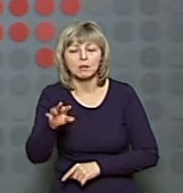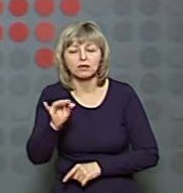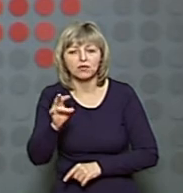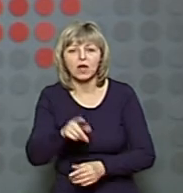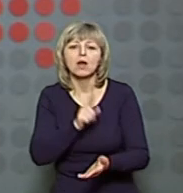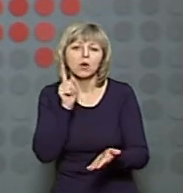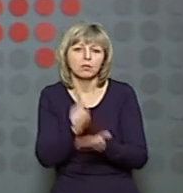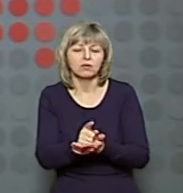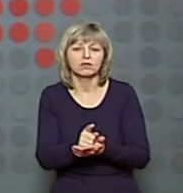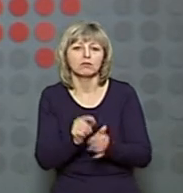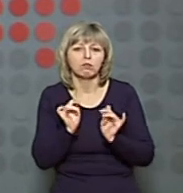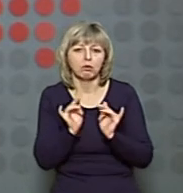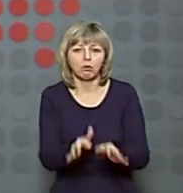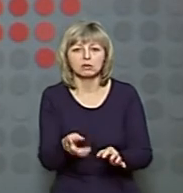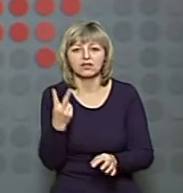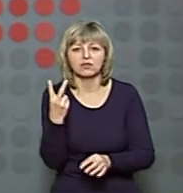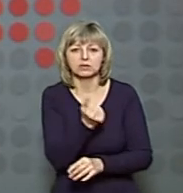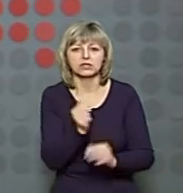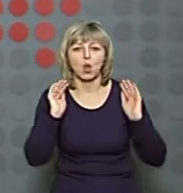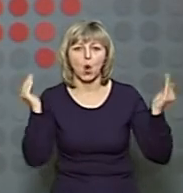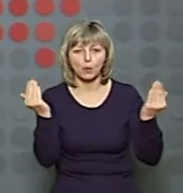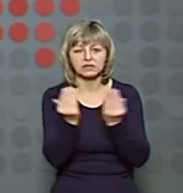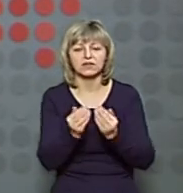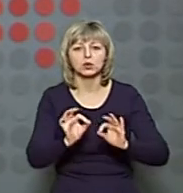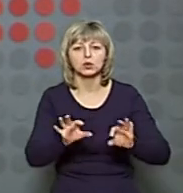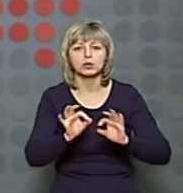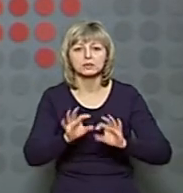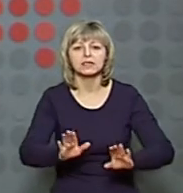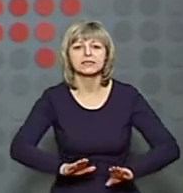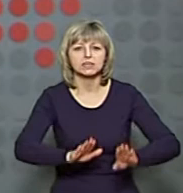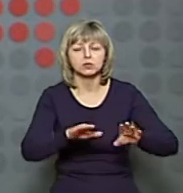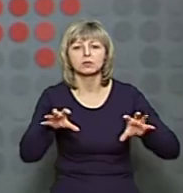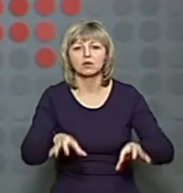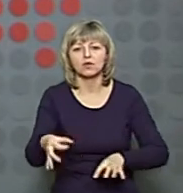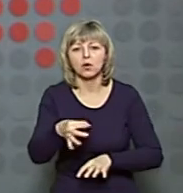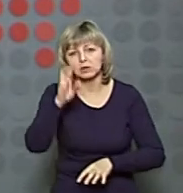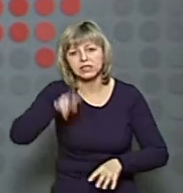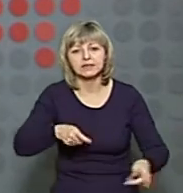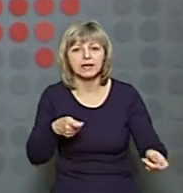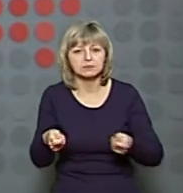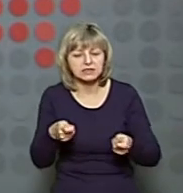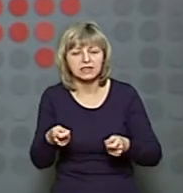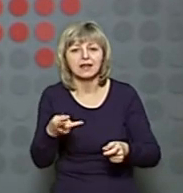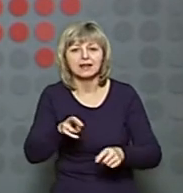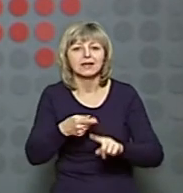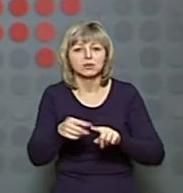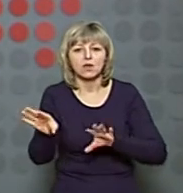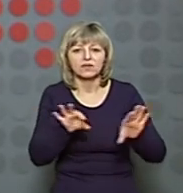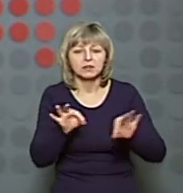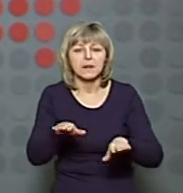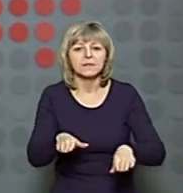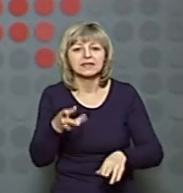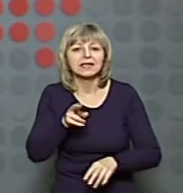обов'язкову двотижневу обсервацію, розповіла заступниця голови ОДА Тетяна Щербак. Для цього в області визначено місця для